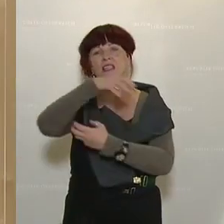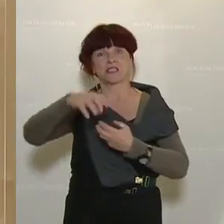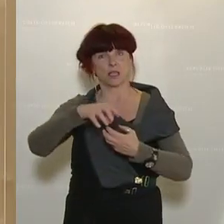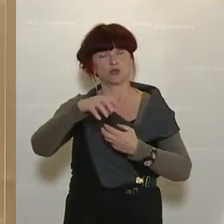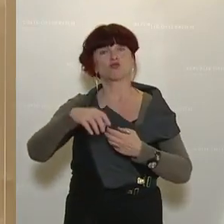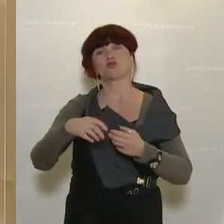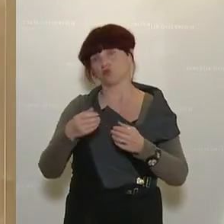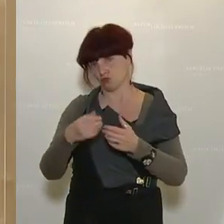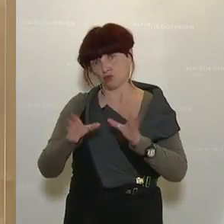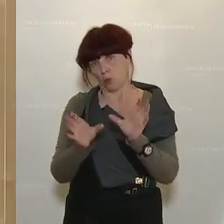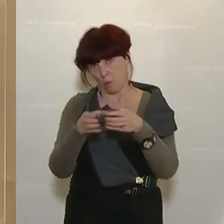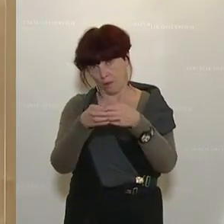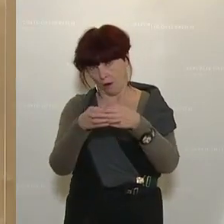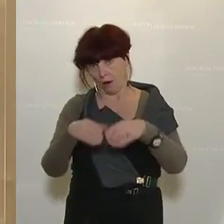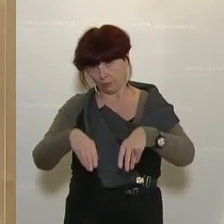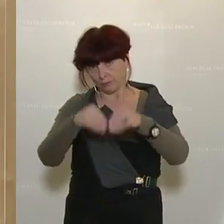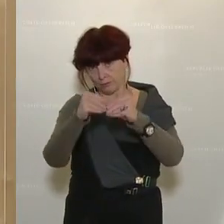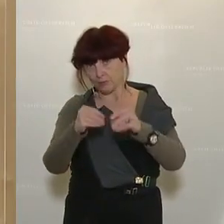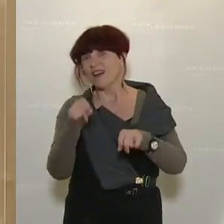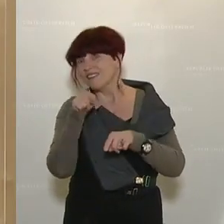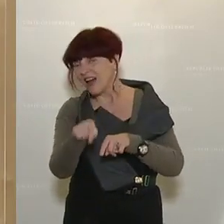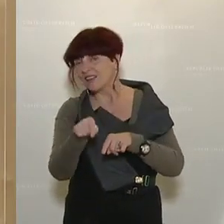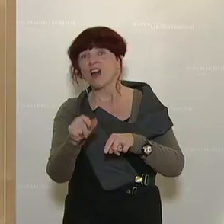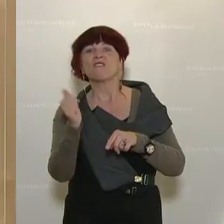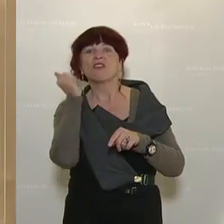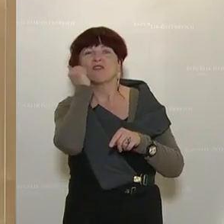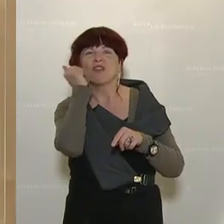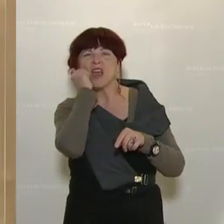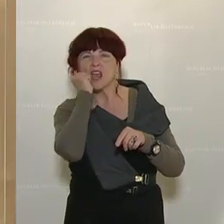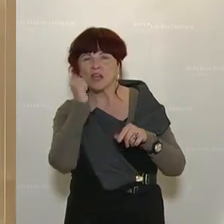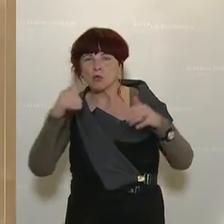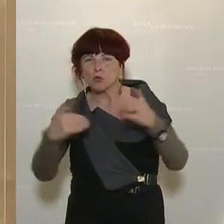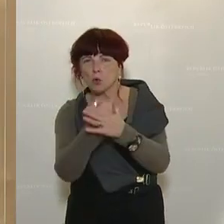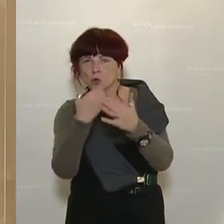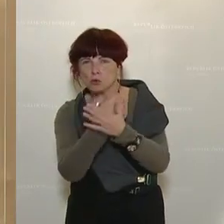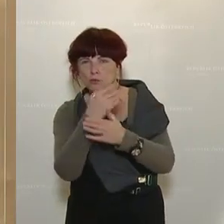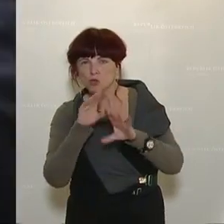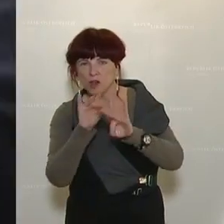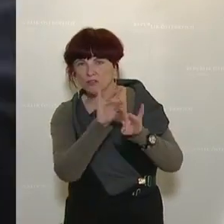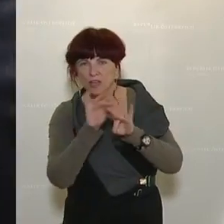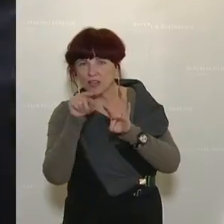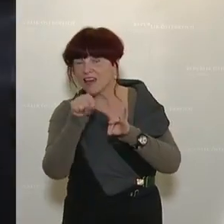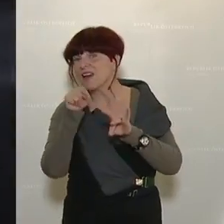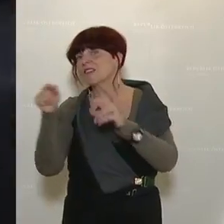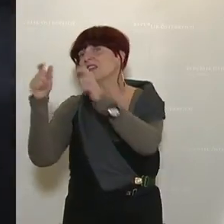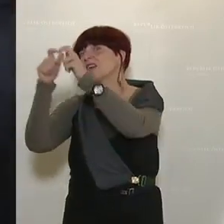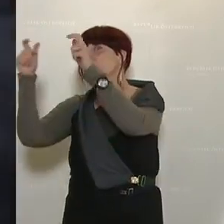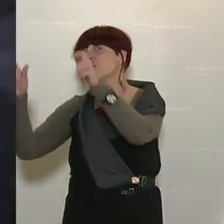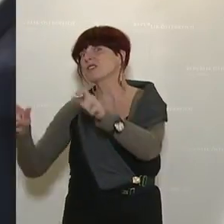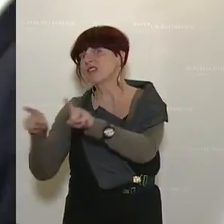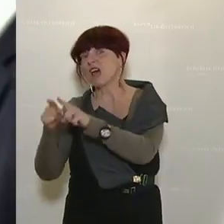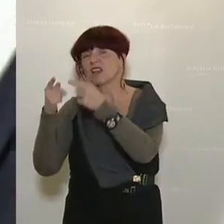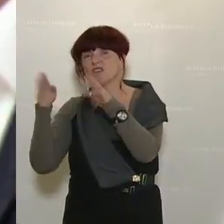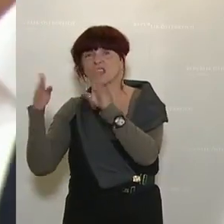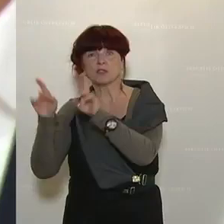News befasst. Und Sie sind doch derjenige, der diesen Konzernen in Wahrheit mit ihrer Initiative gegen Hass im